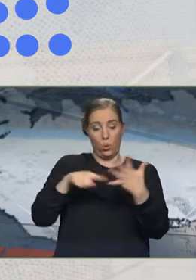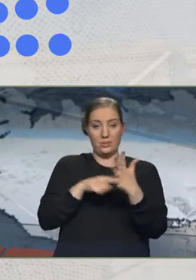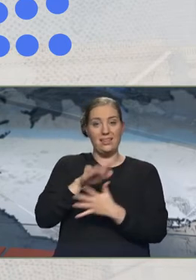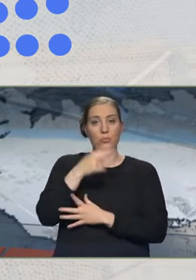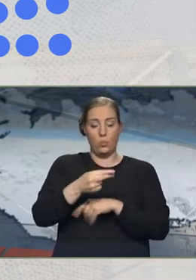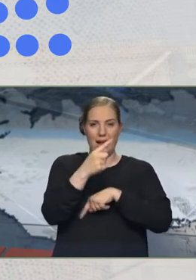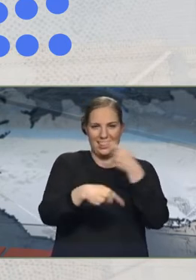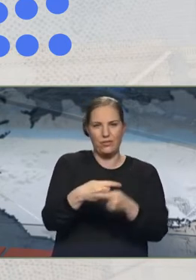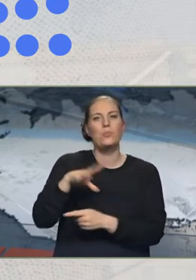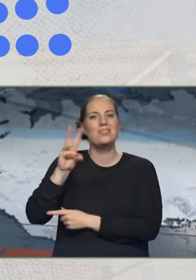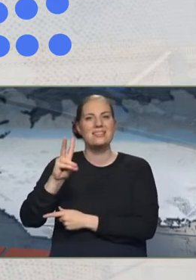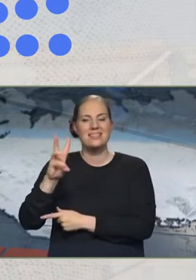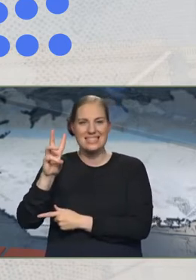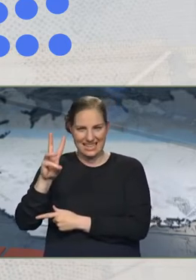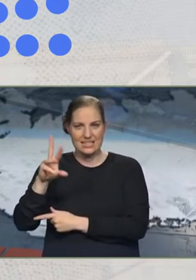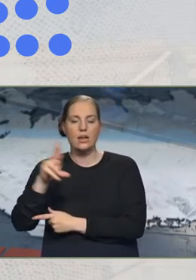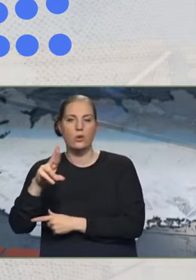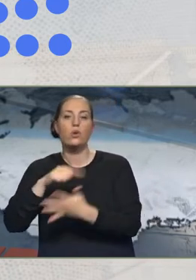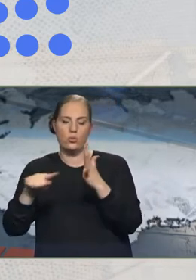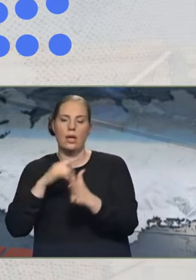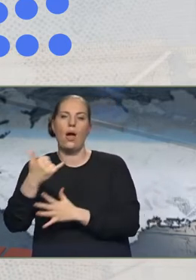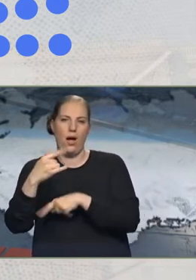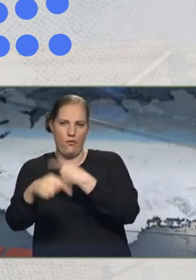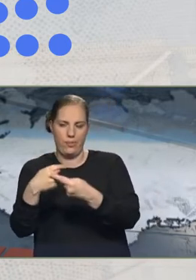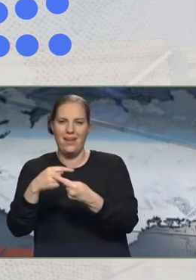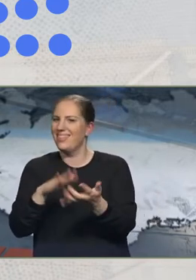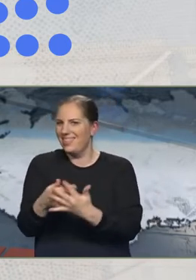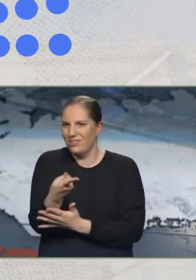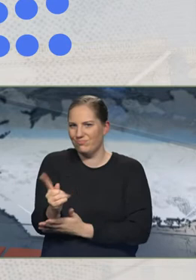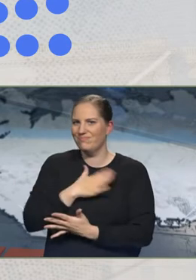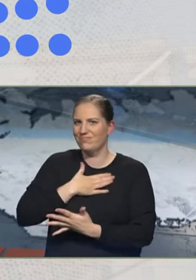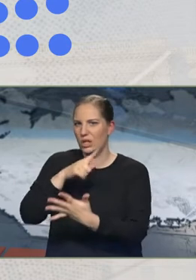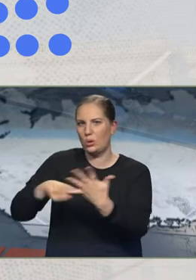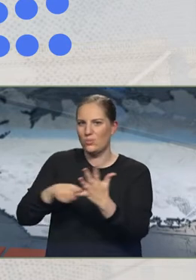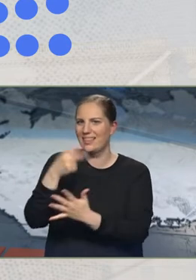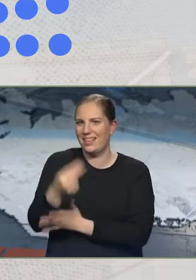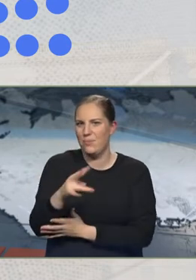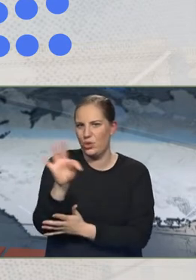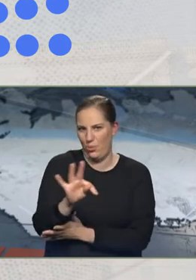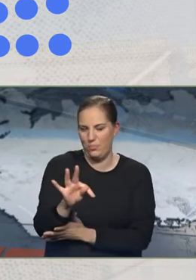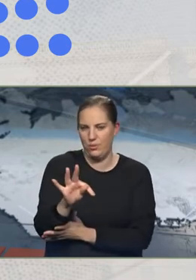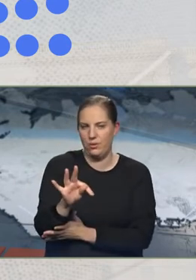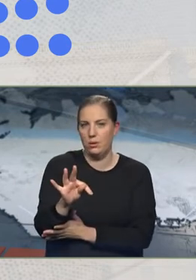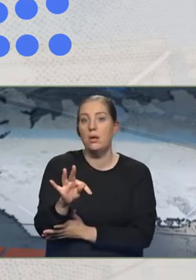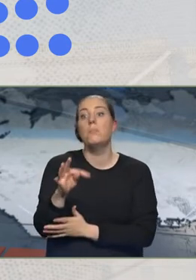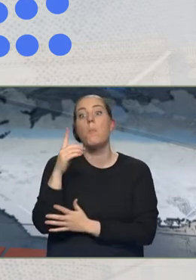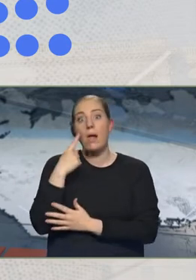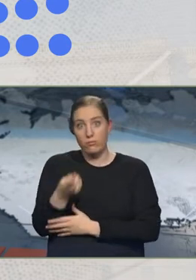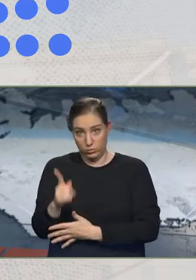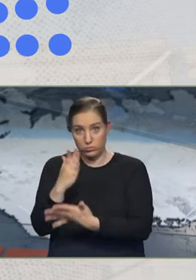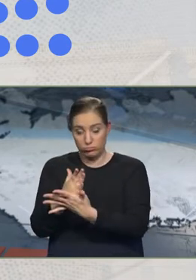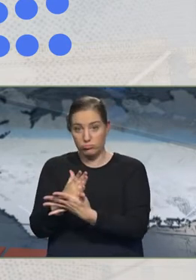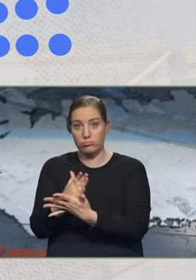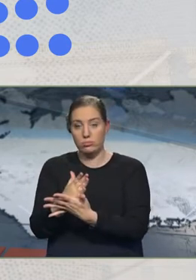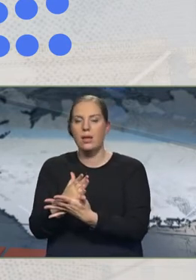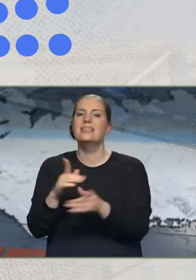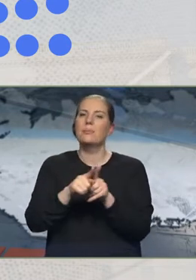réttarhaldunum skildi haldið áfram en ekki er þar með sagt að þau kjósi líka með sakfældingu. En ef við gefum okkur það, þá vantar samt